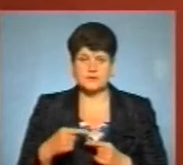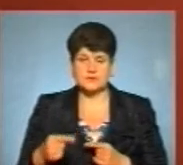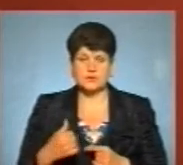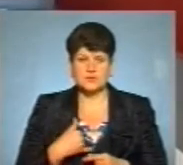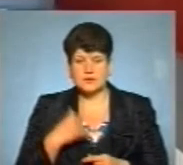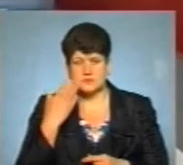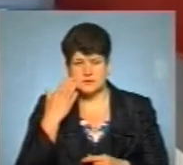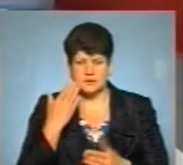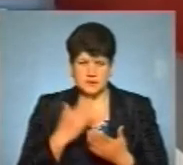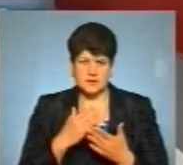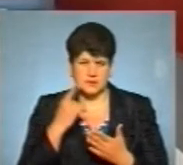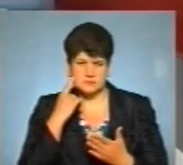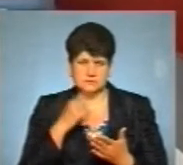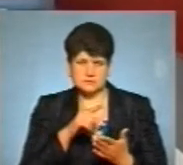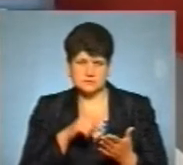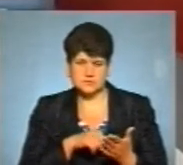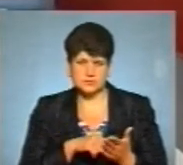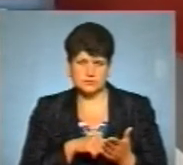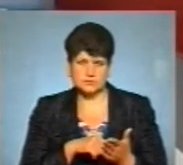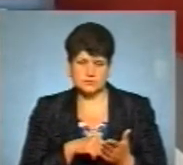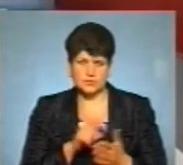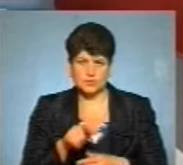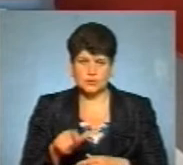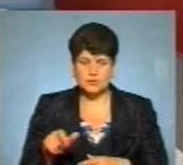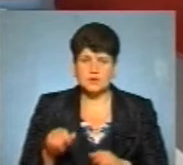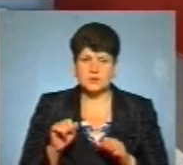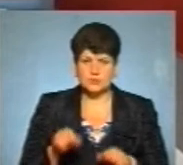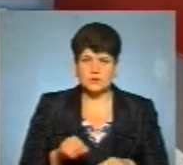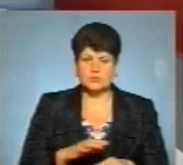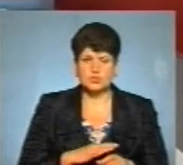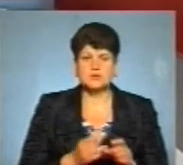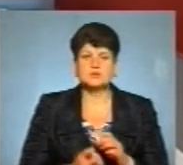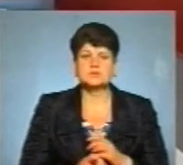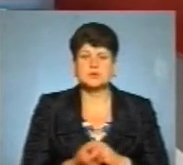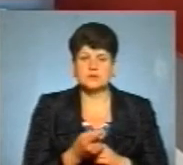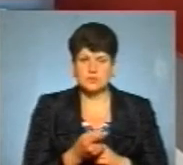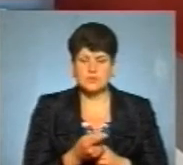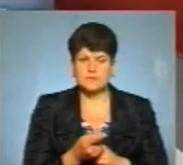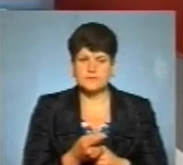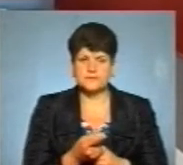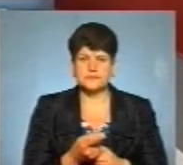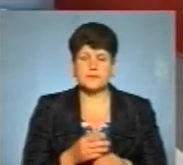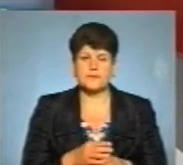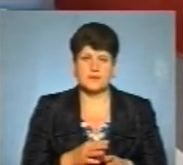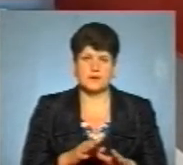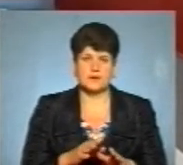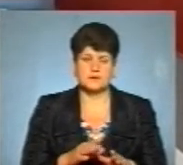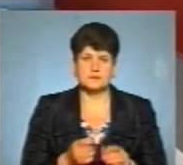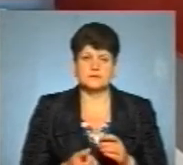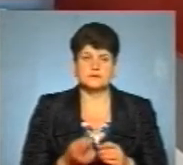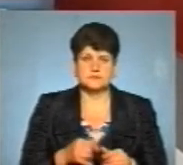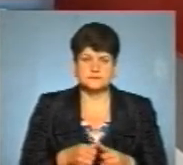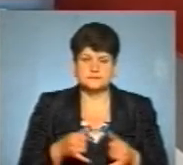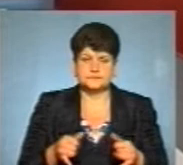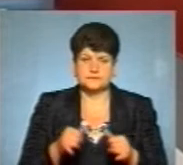підозрою люди, які могли послужити джерелом для абсолютної більшості захворілих.